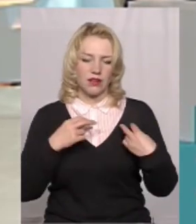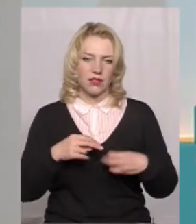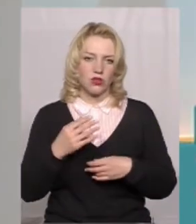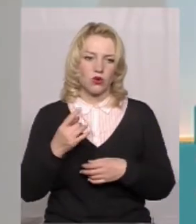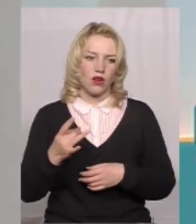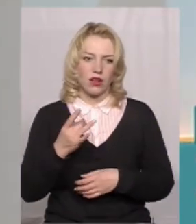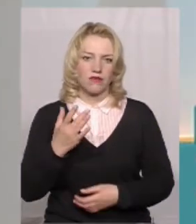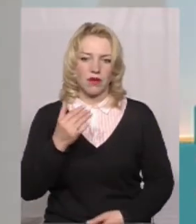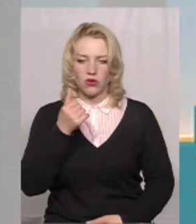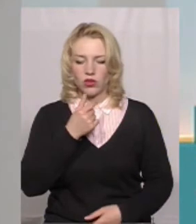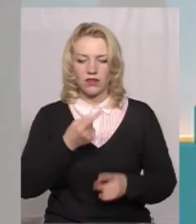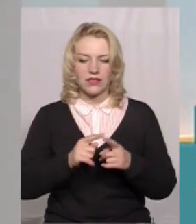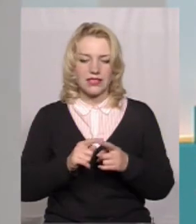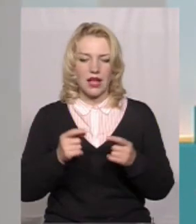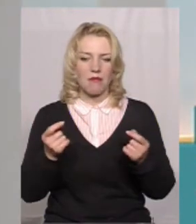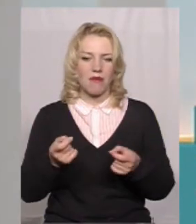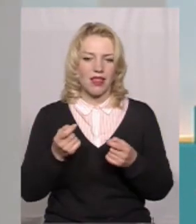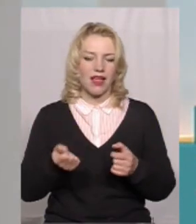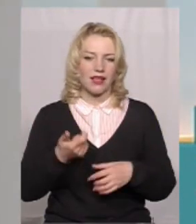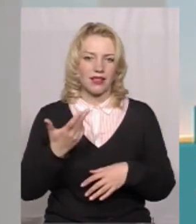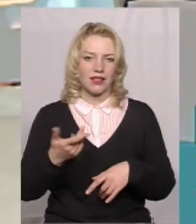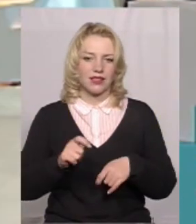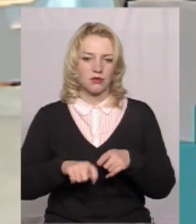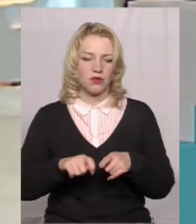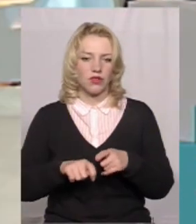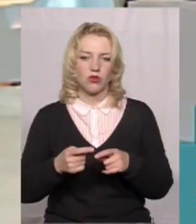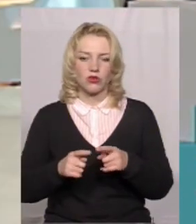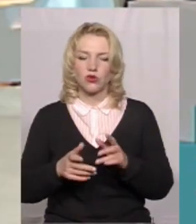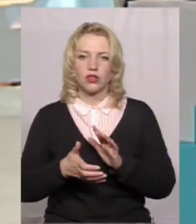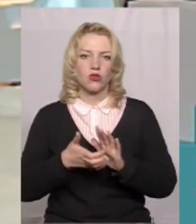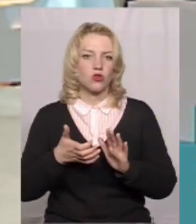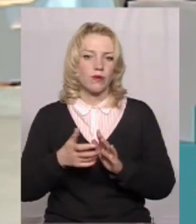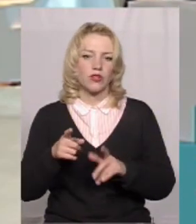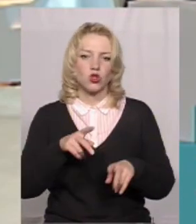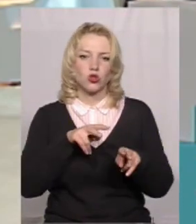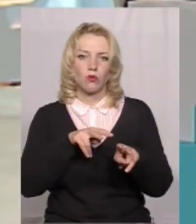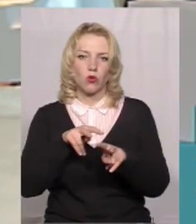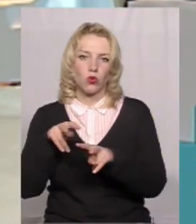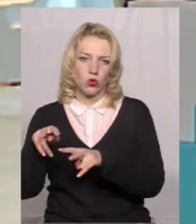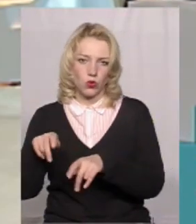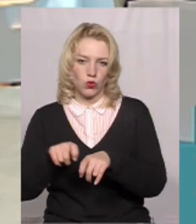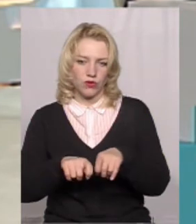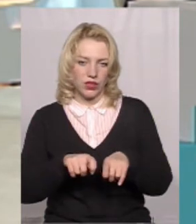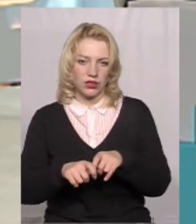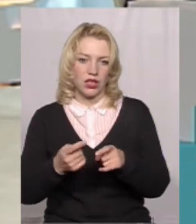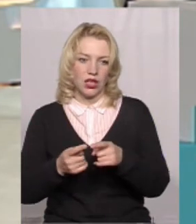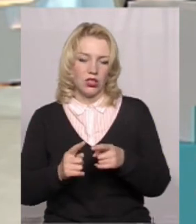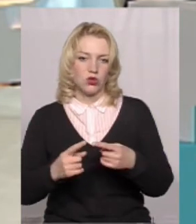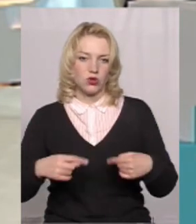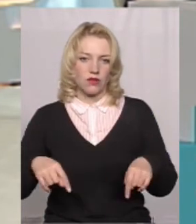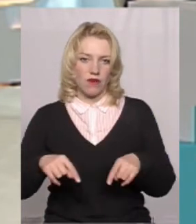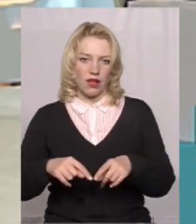бачите, це дуже мала кількість перевірок. Я вважаю, зовсім недостатньо для того, щоб контролювати в певній мірі дану сферу.